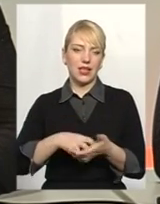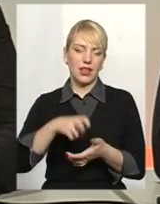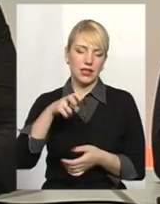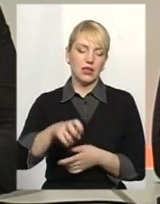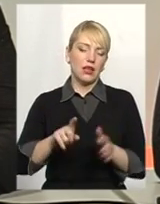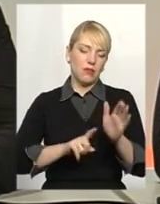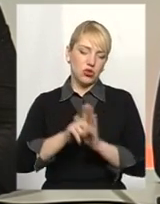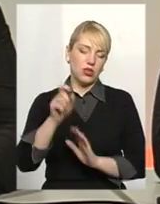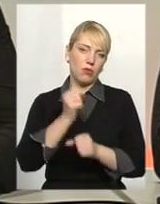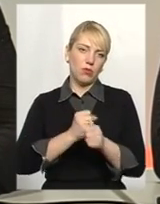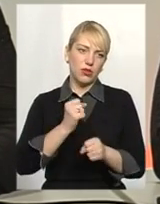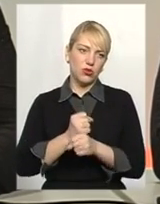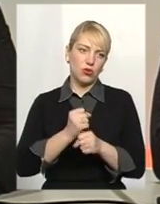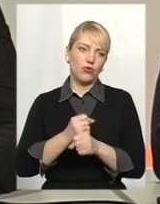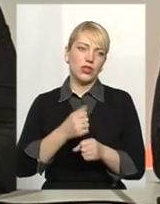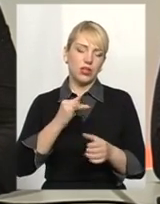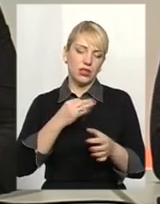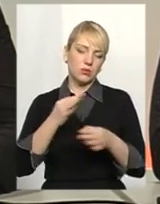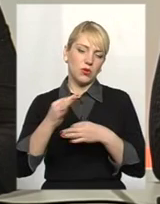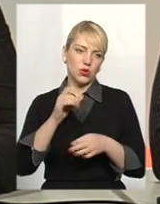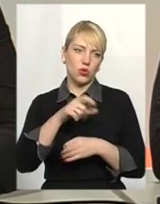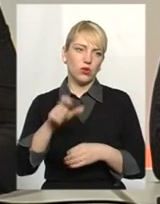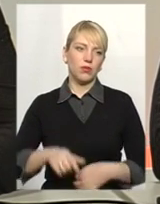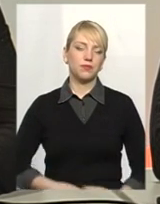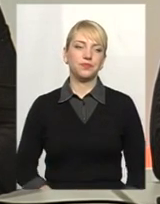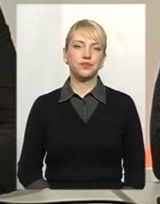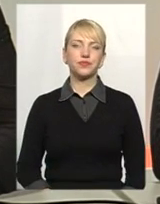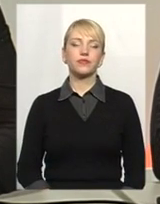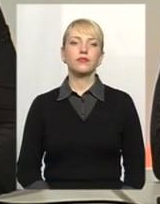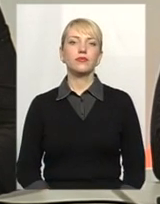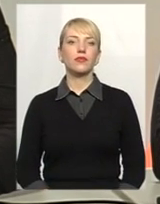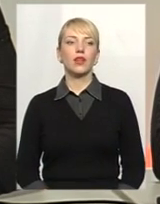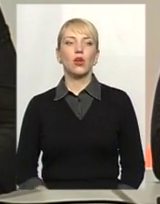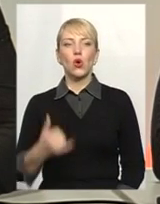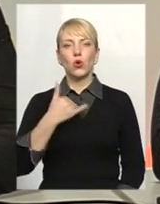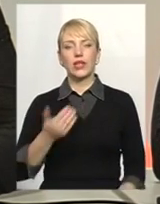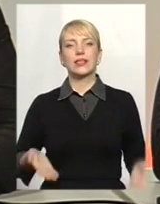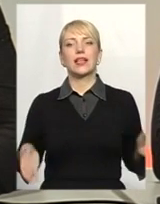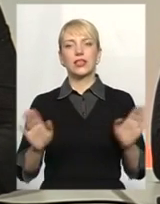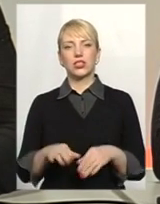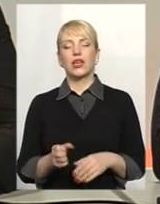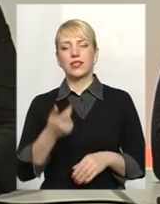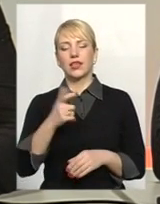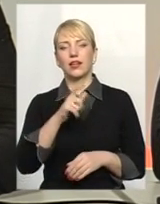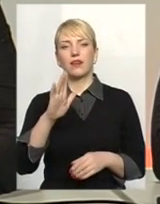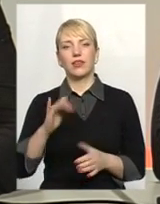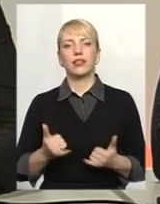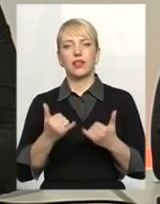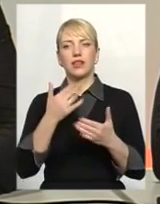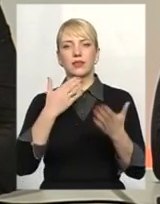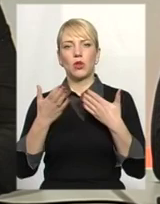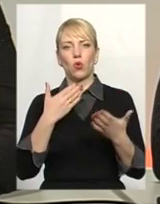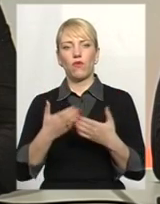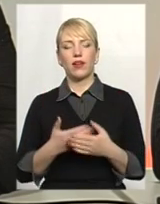нас, ми починаємо працьовувати, зустрічатися з людьми і обговорювати дане питання. У нас залишається буквально декілька хвилин для спілкування.